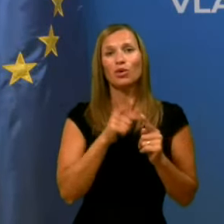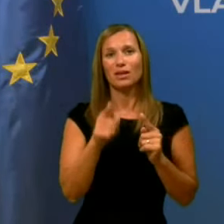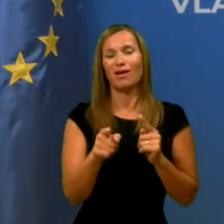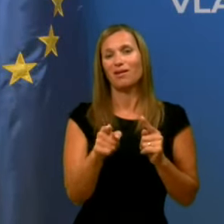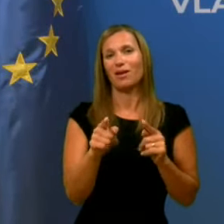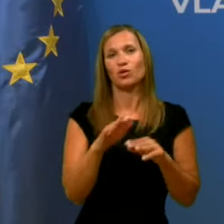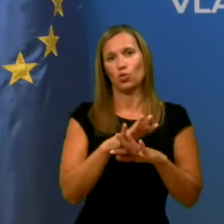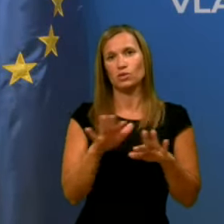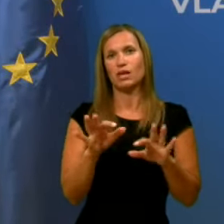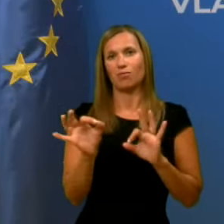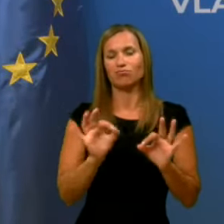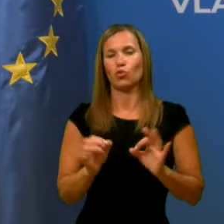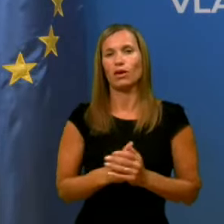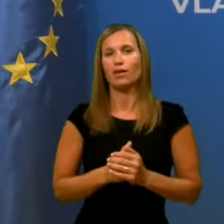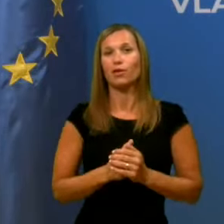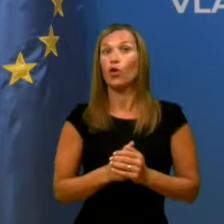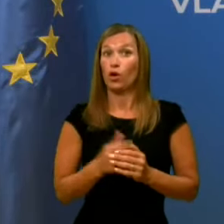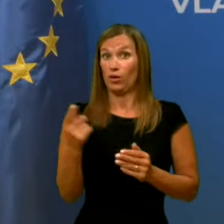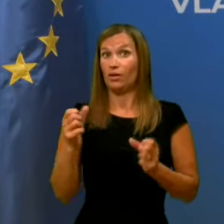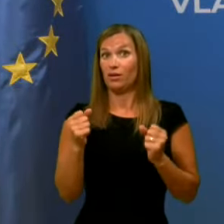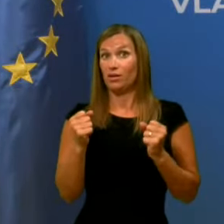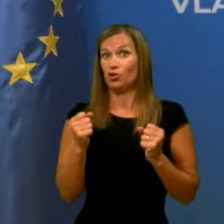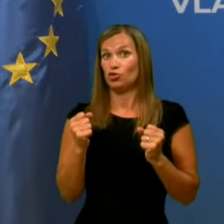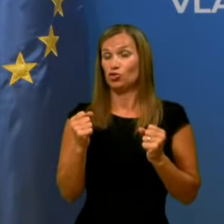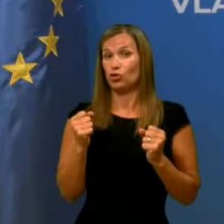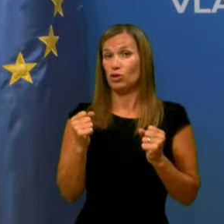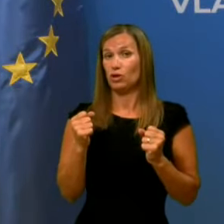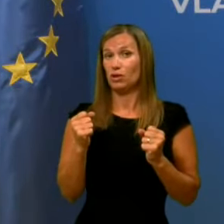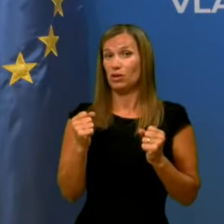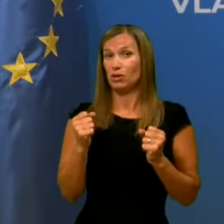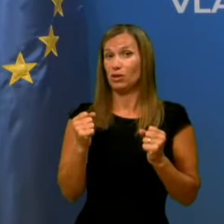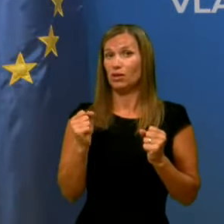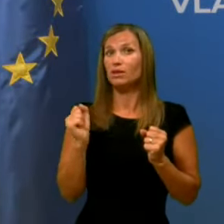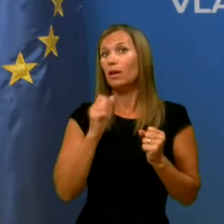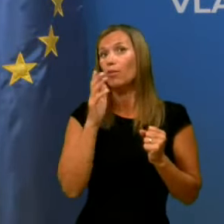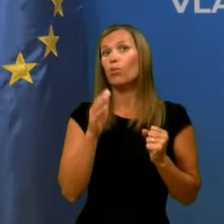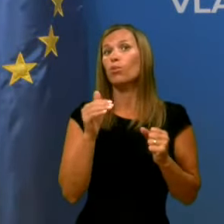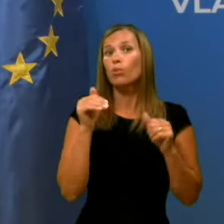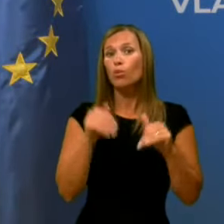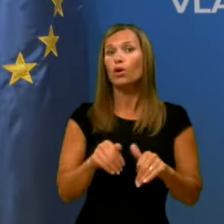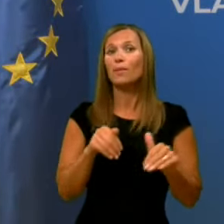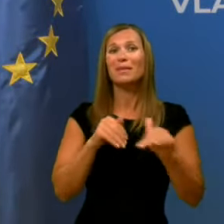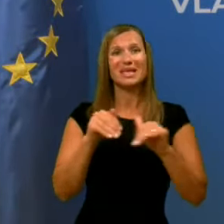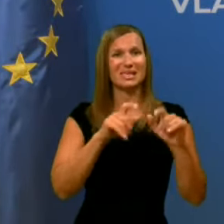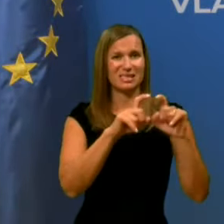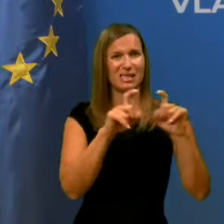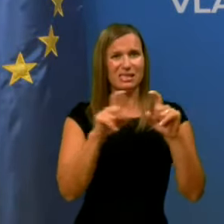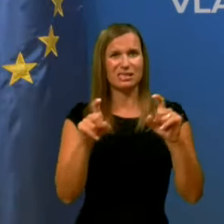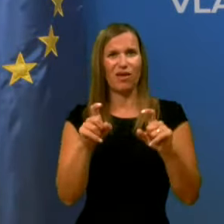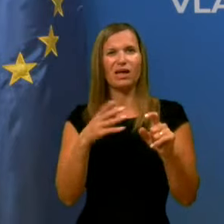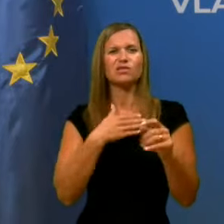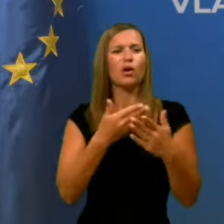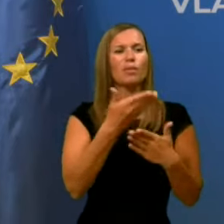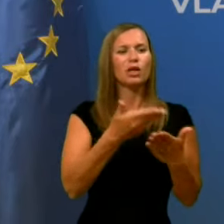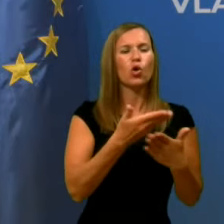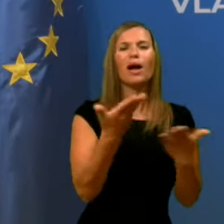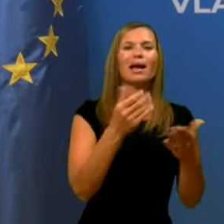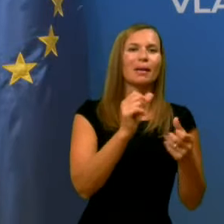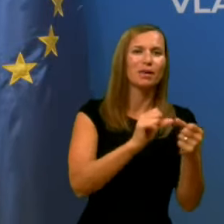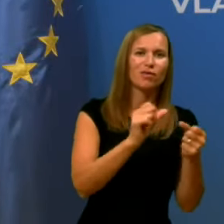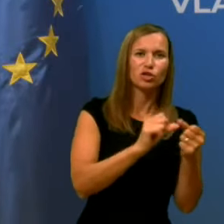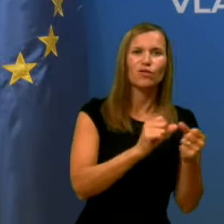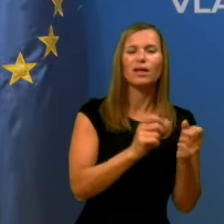pripraviti. Pa drži, gospod Vizek je malo prej dejal, da morajo ministrstva svoje predloge, kje privarčevati, kje kaj